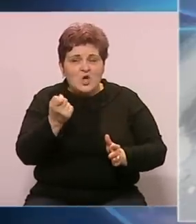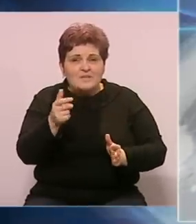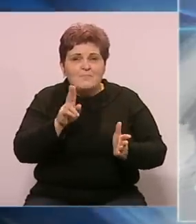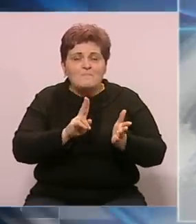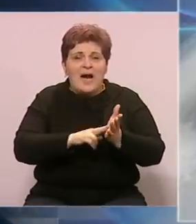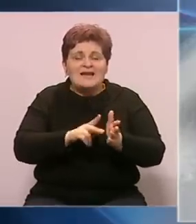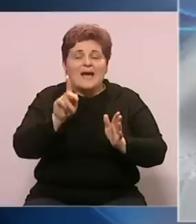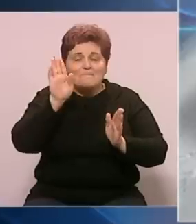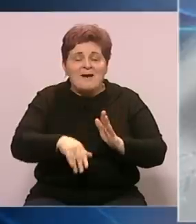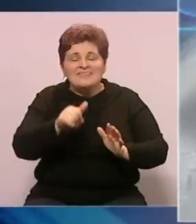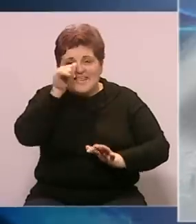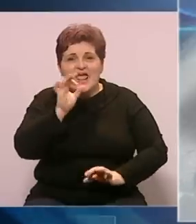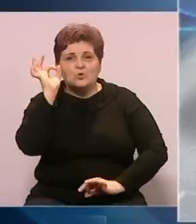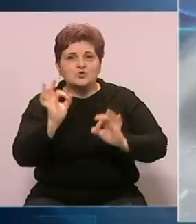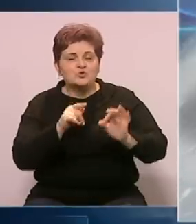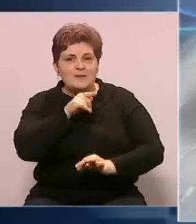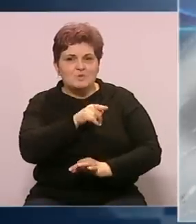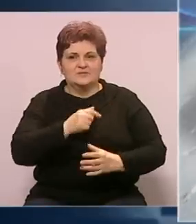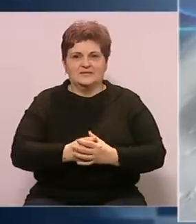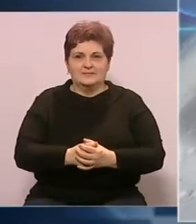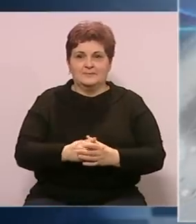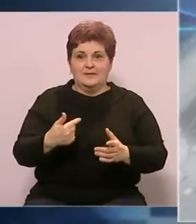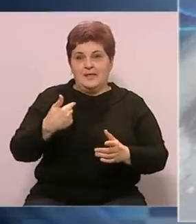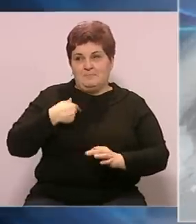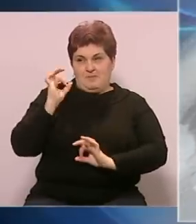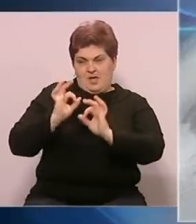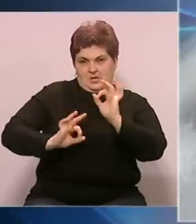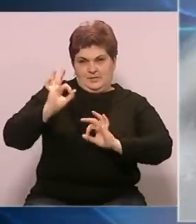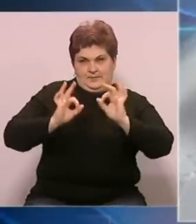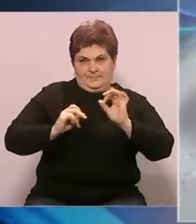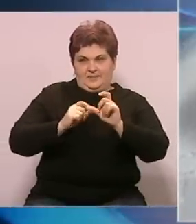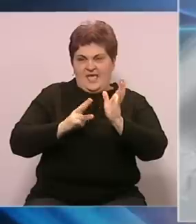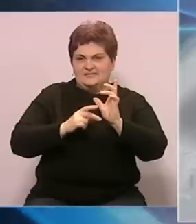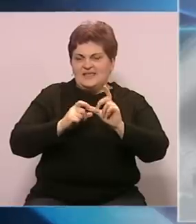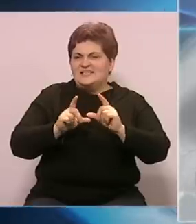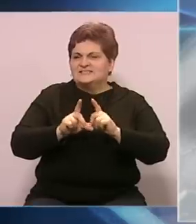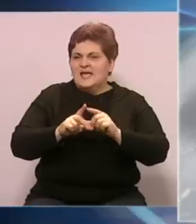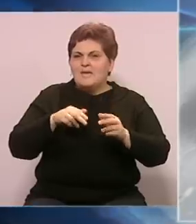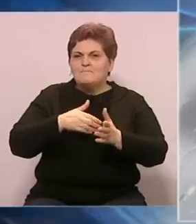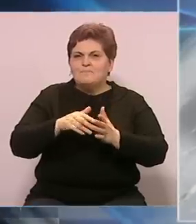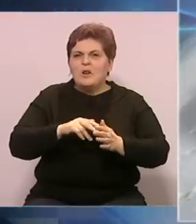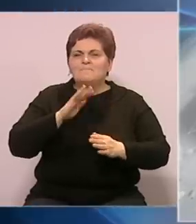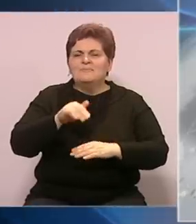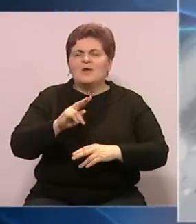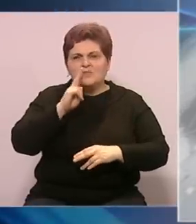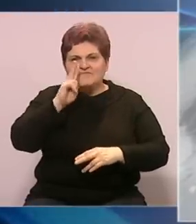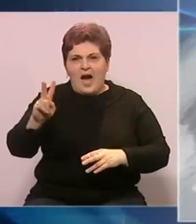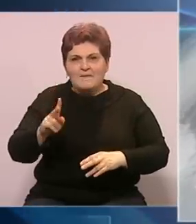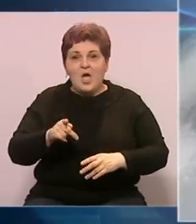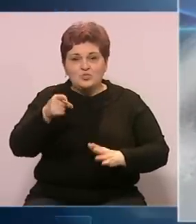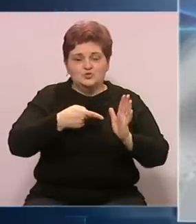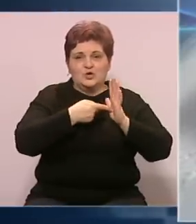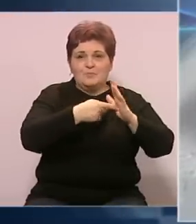manje nego što je procijenio Transparency. Prema našim procenama SNSD je potrošio preko dva miliona maraka dok su oni